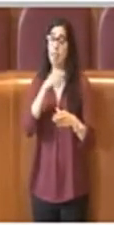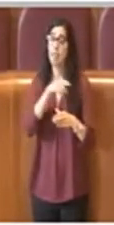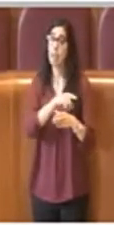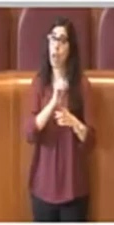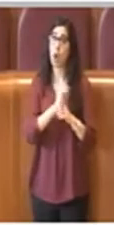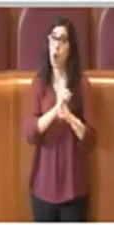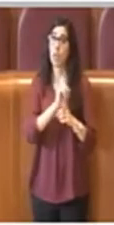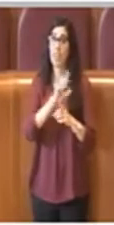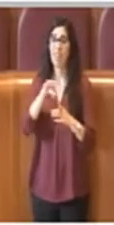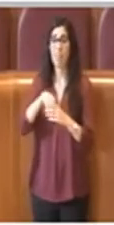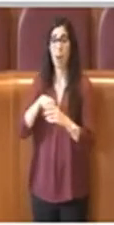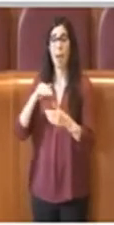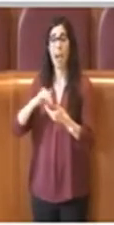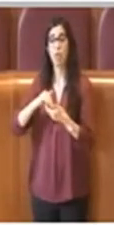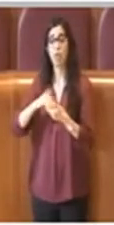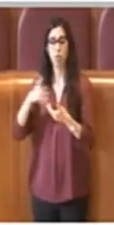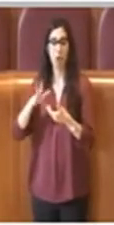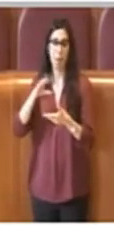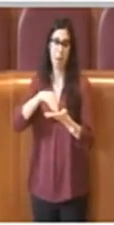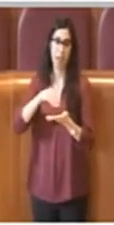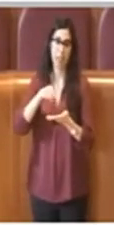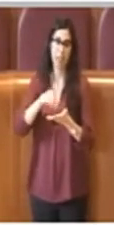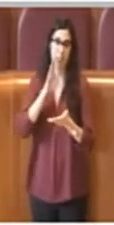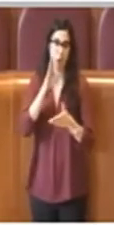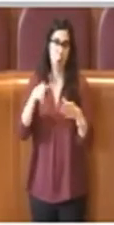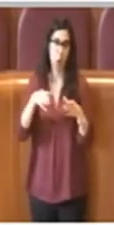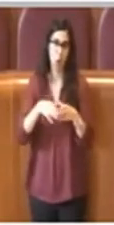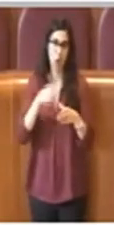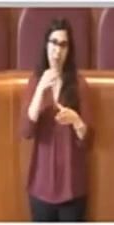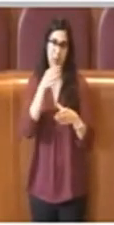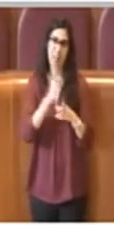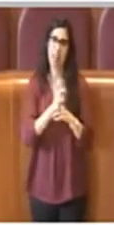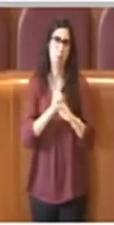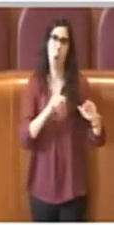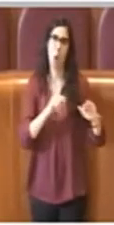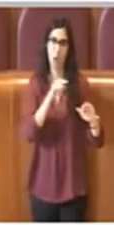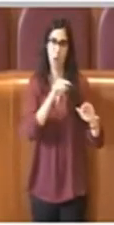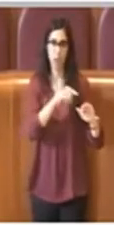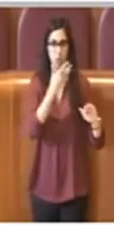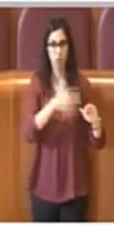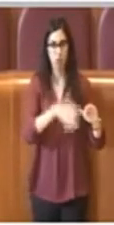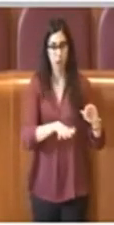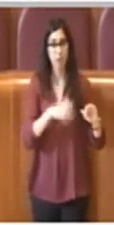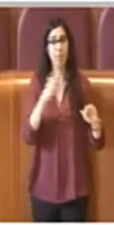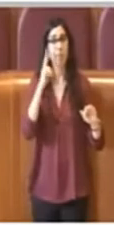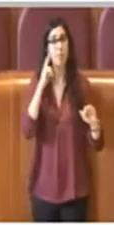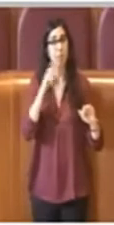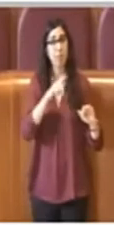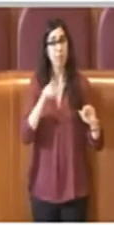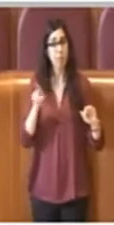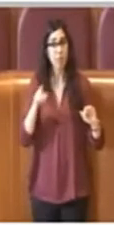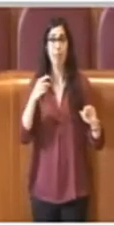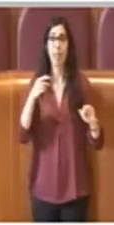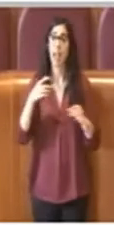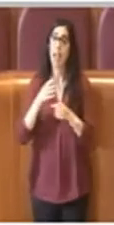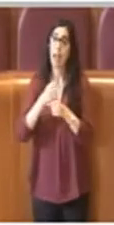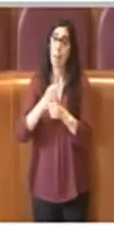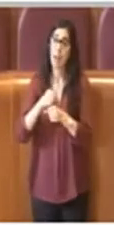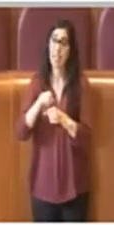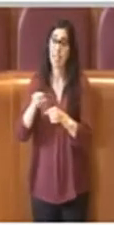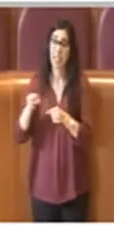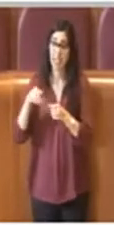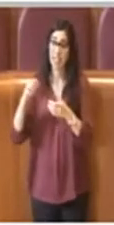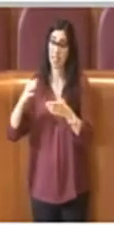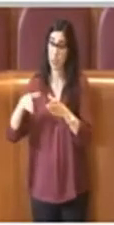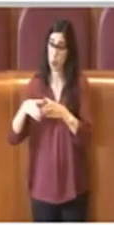Comprendiamo che di fatto la nostra proposta mette gli organismi rappresentativi sullo stesso livello dei singoli, ma il ragionamento di un singolo non